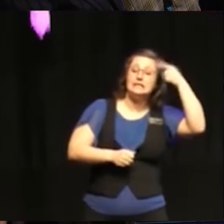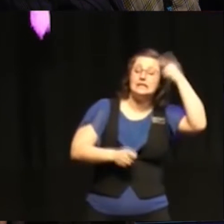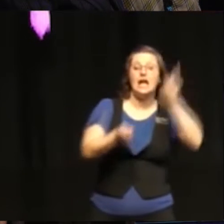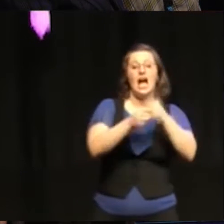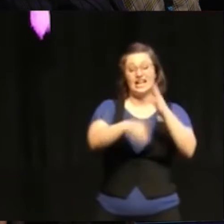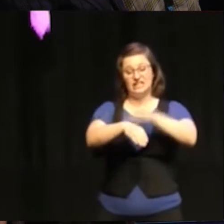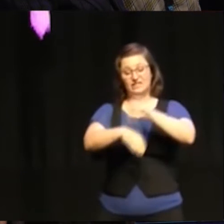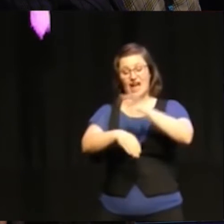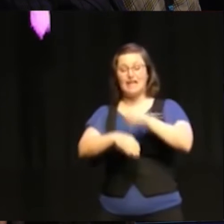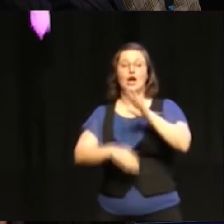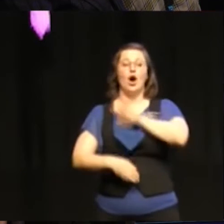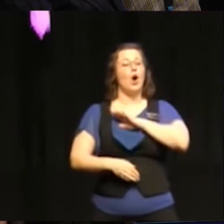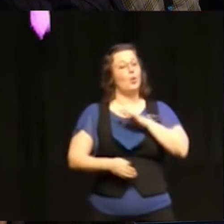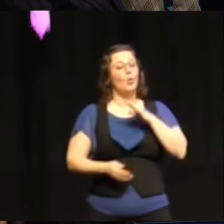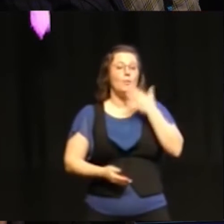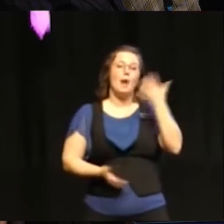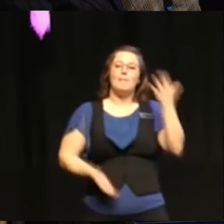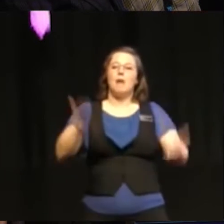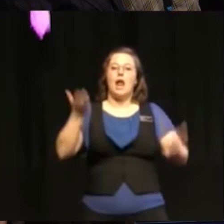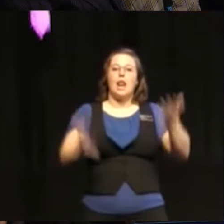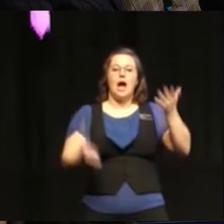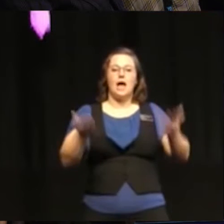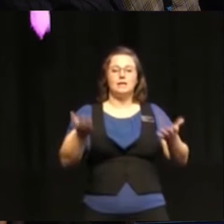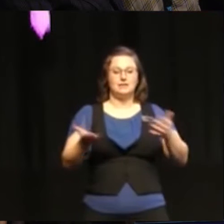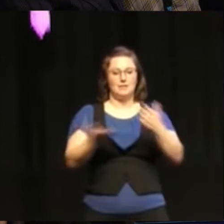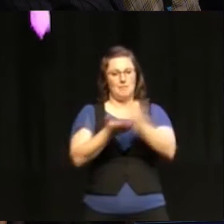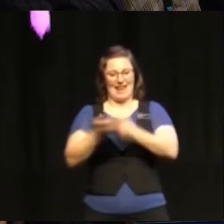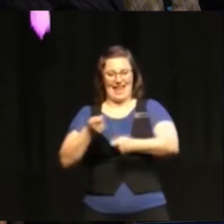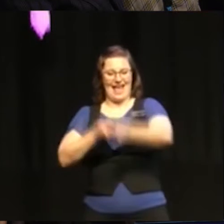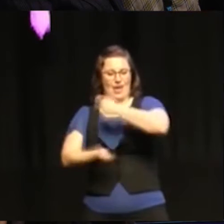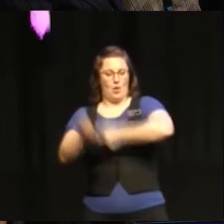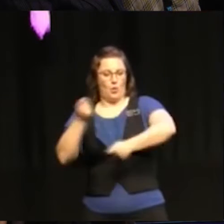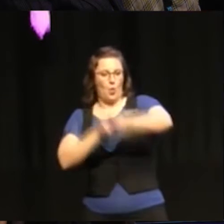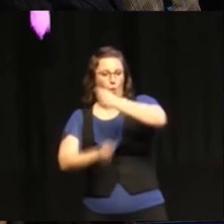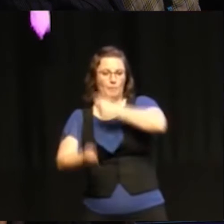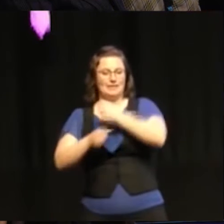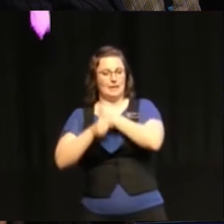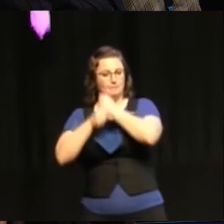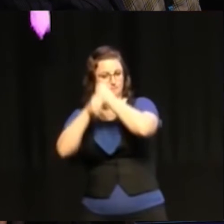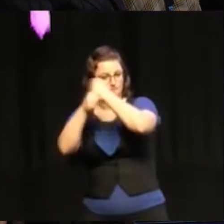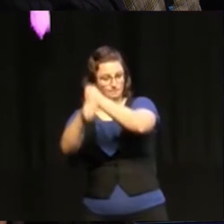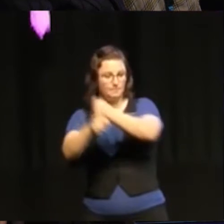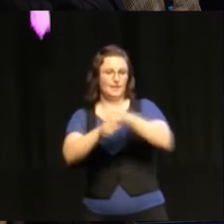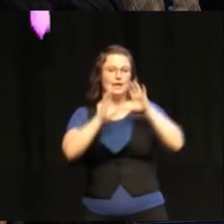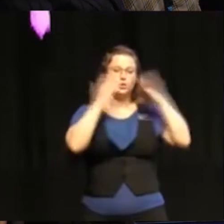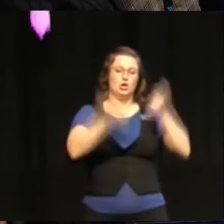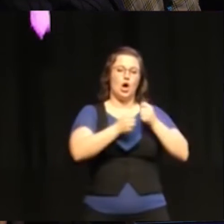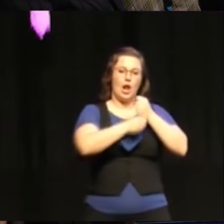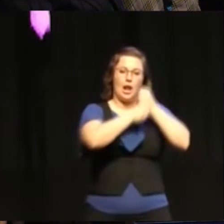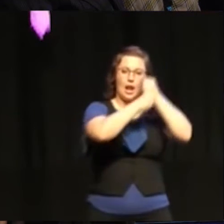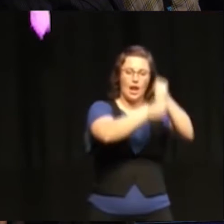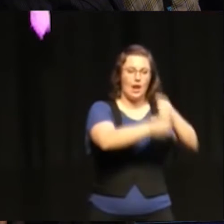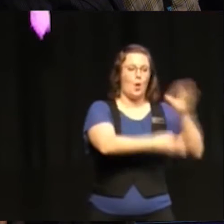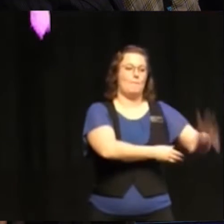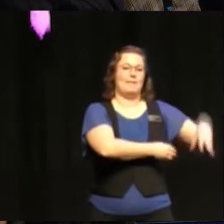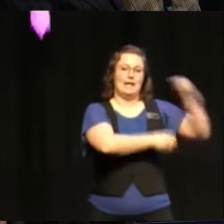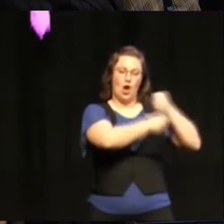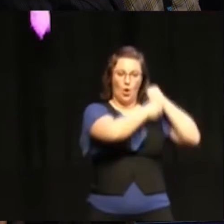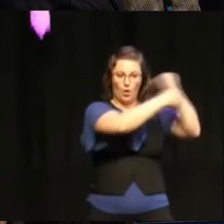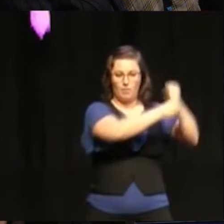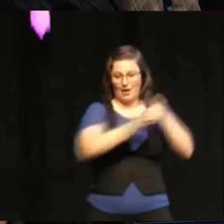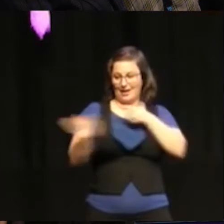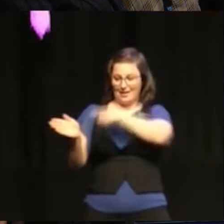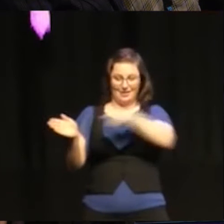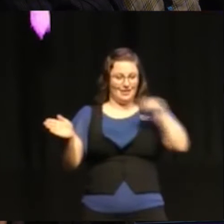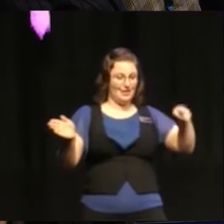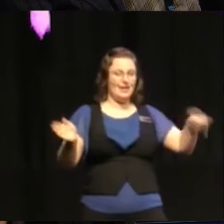en förhållandevis god balans mellan den här ekonomiska hållbarheten, social hållbarhet och miljöhållbarhet. Att man inte